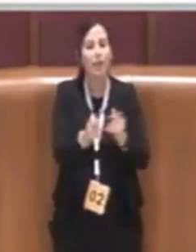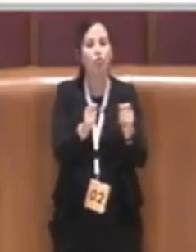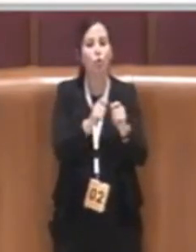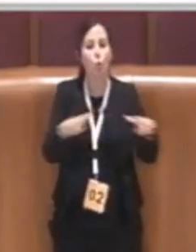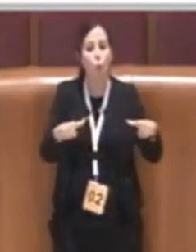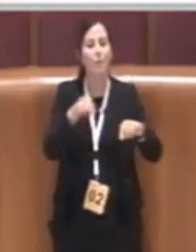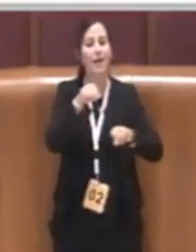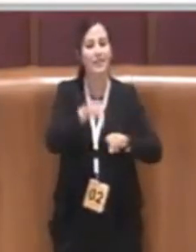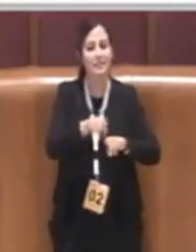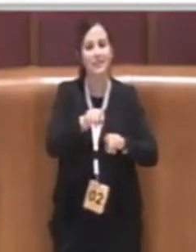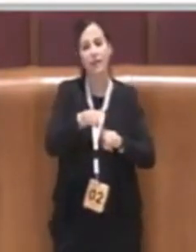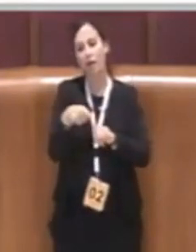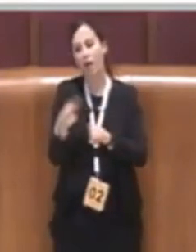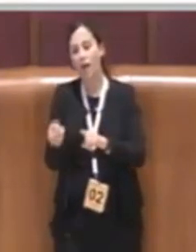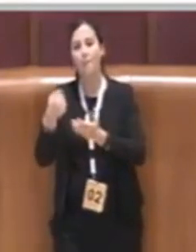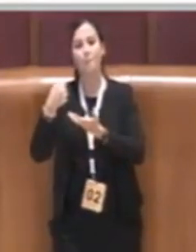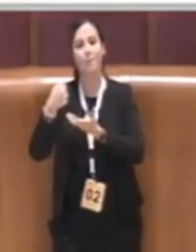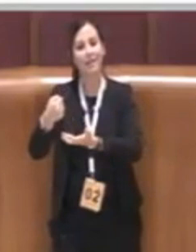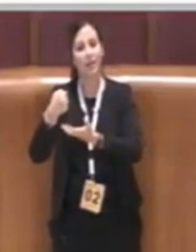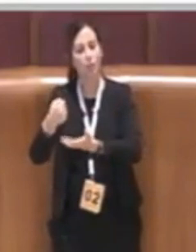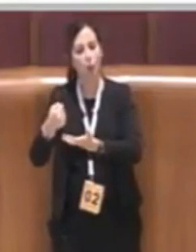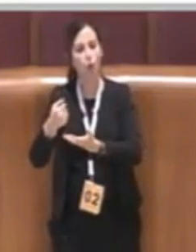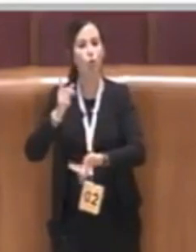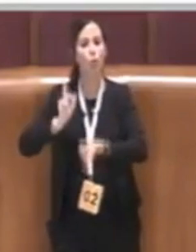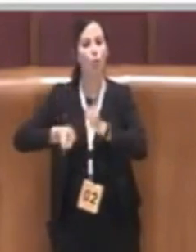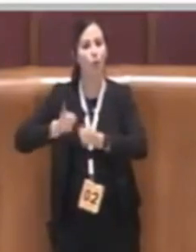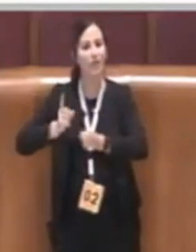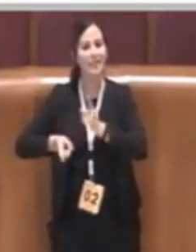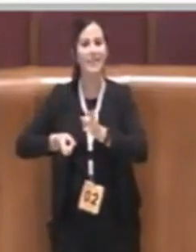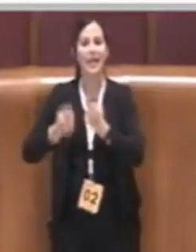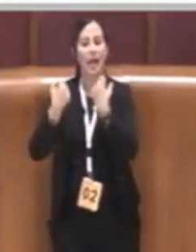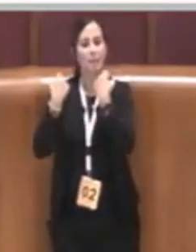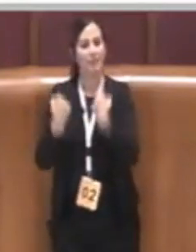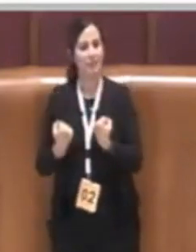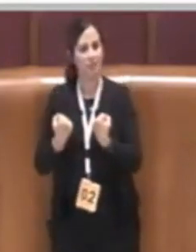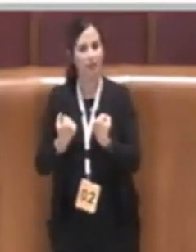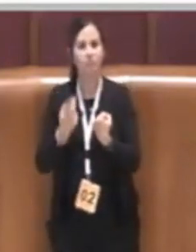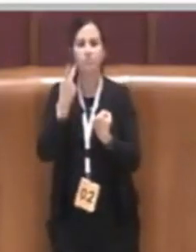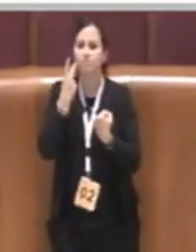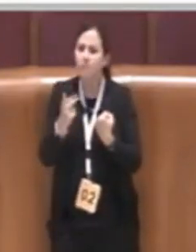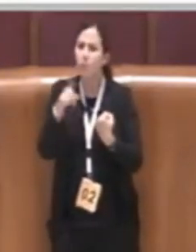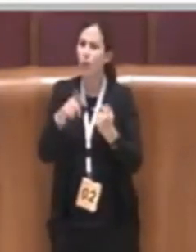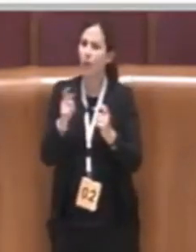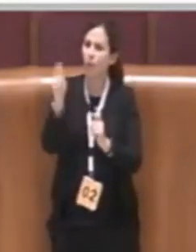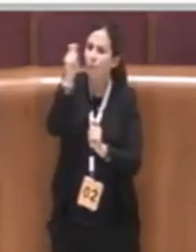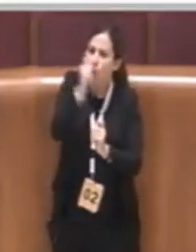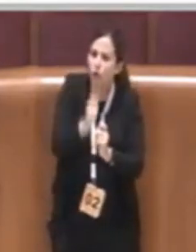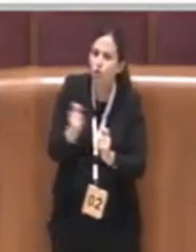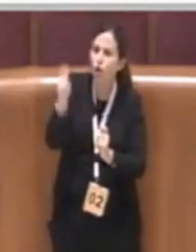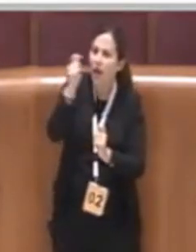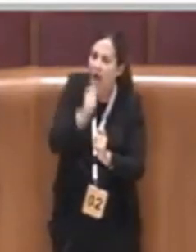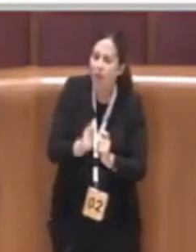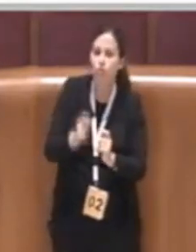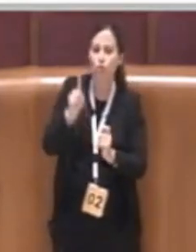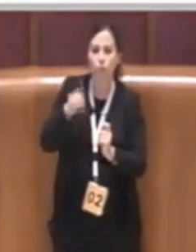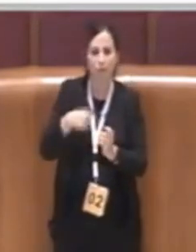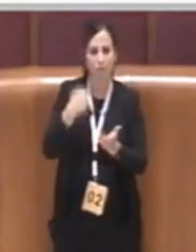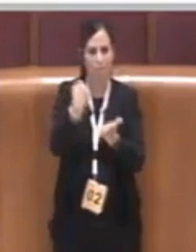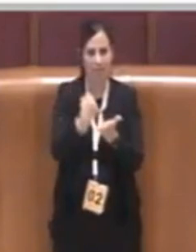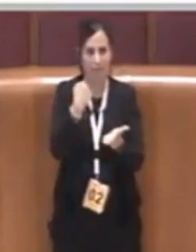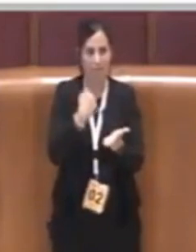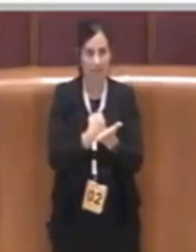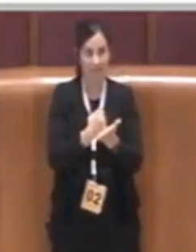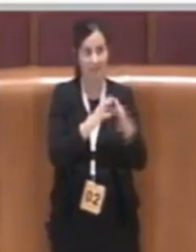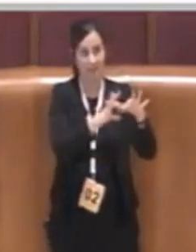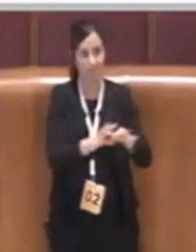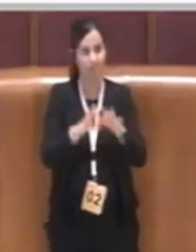politiche abitative e facendo un monitoraggio di tutti i permessi di costruire rilasciati proprio in base,